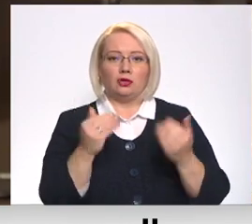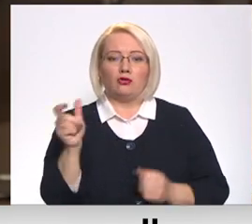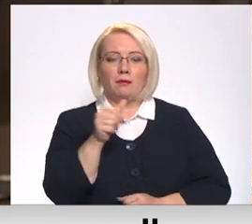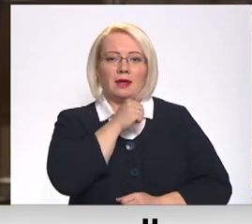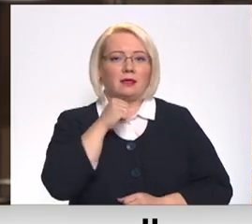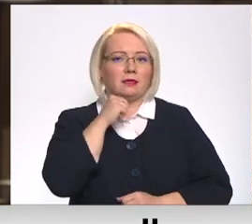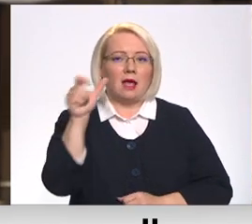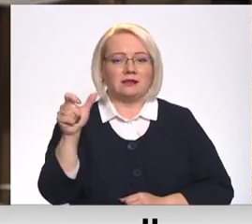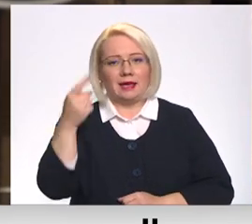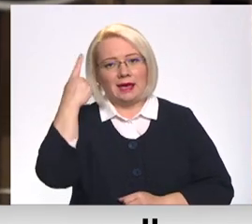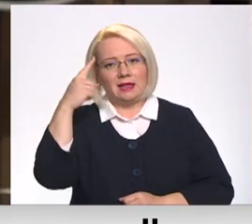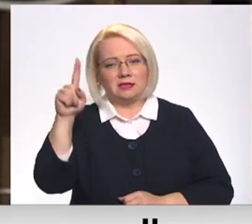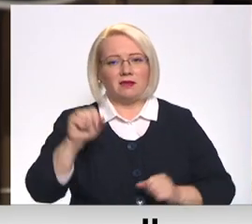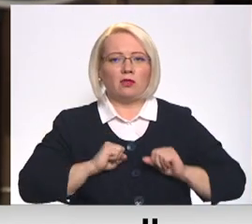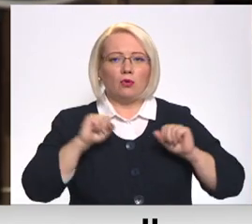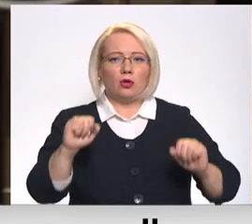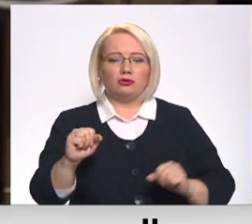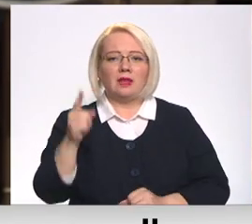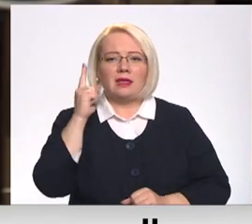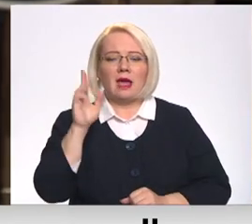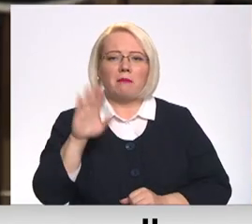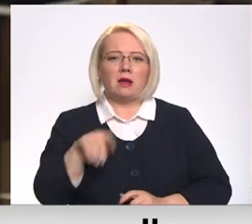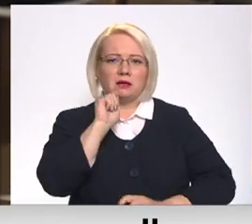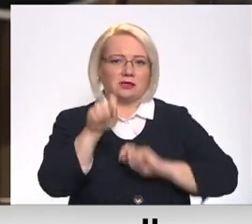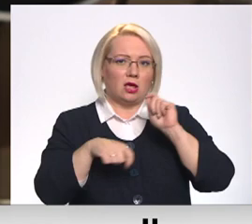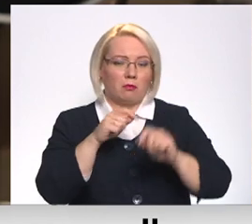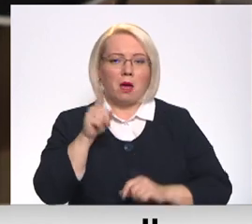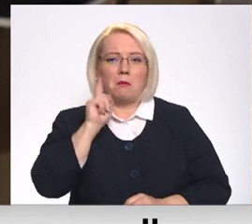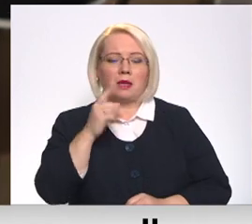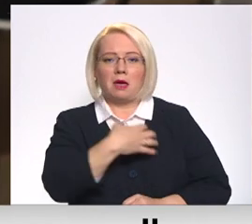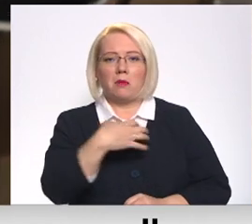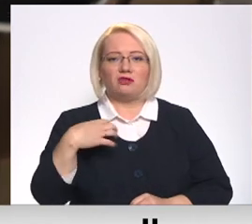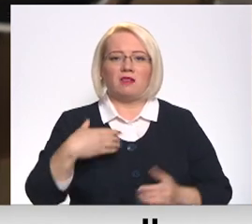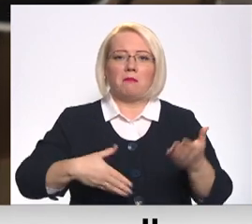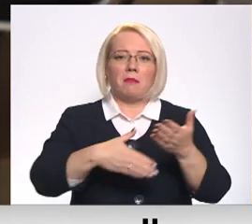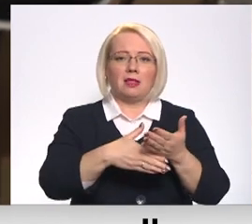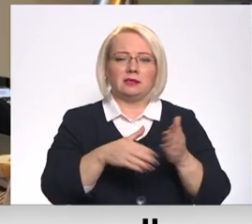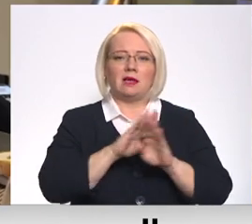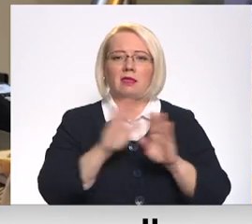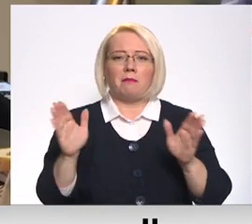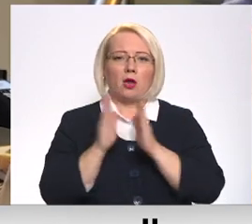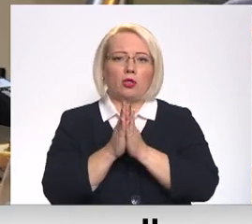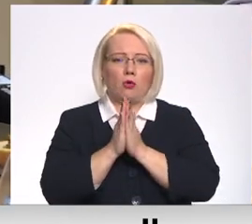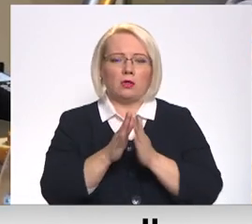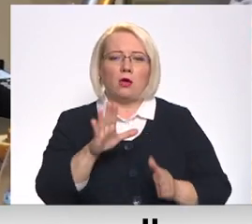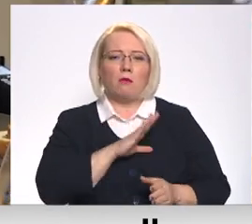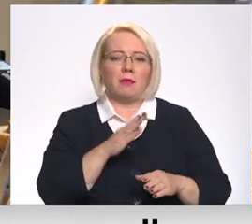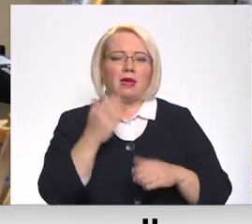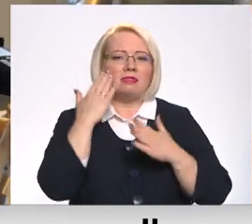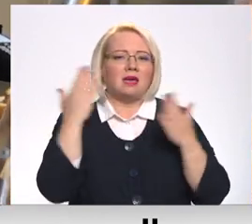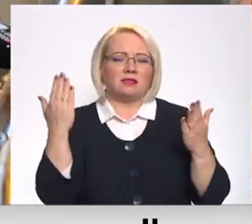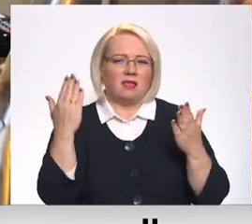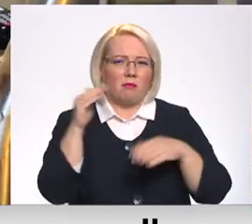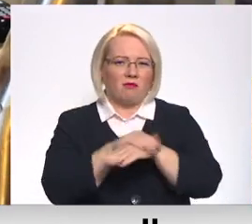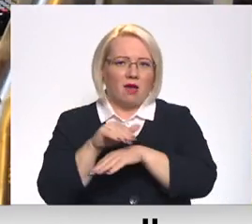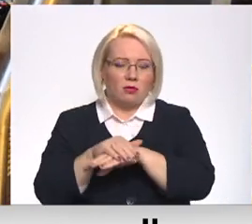talsinieku iniciatīva tiek nodrošināta tikai par ziedojumiem. Pagaidām pašvaldības palīdzība netika lūgta, jo bija pārāk daudz nezināmo